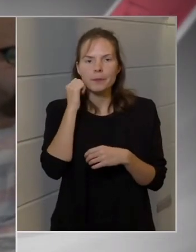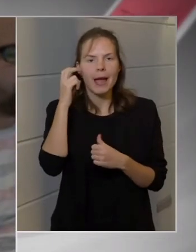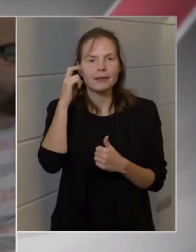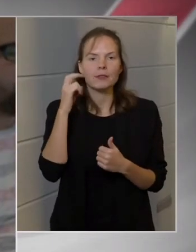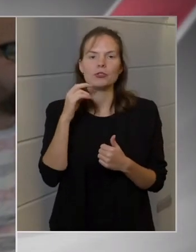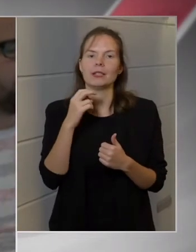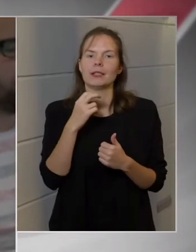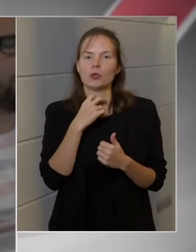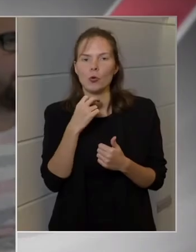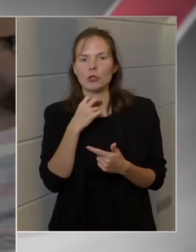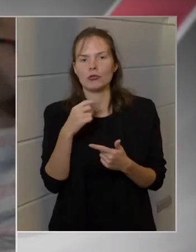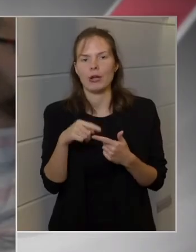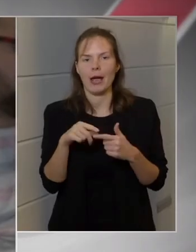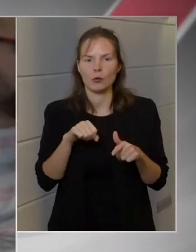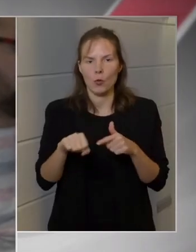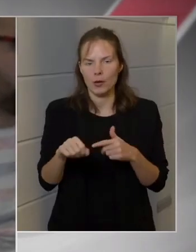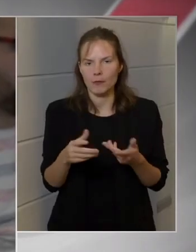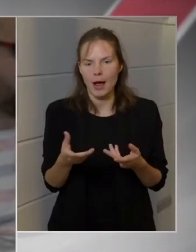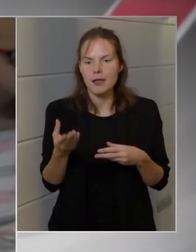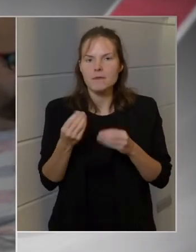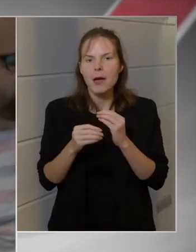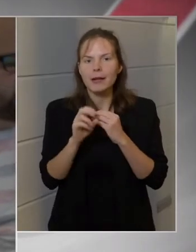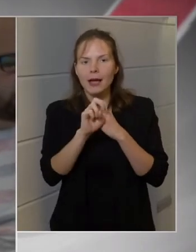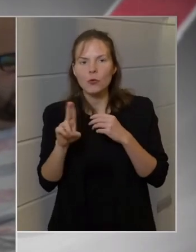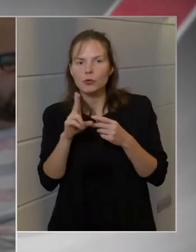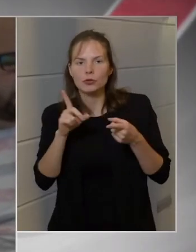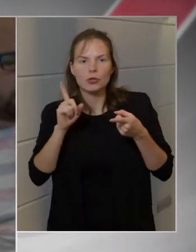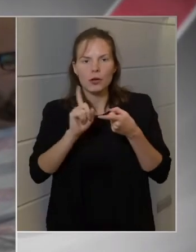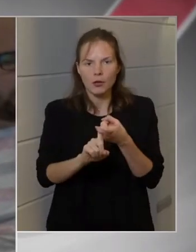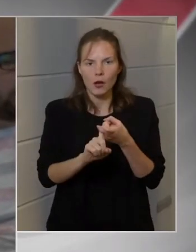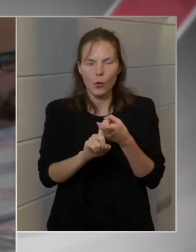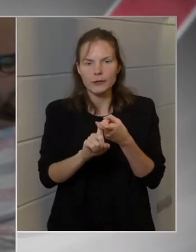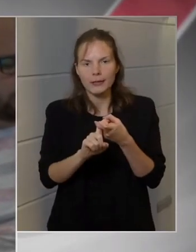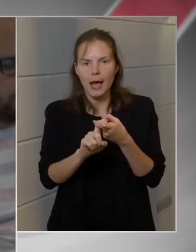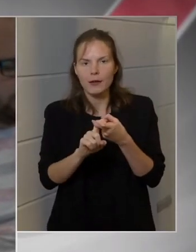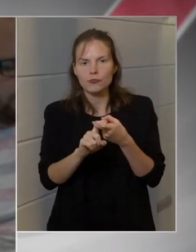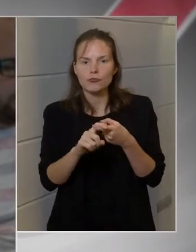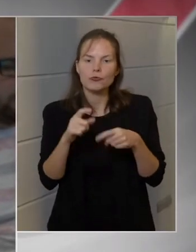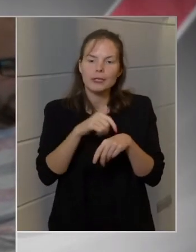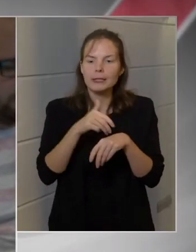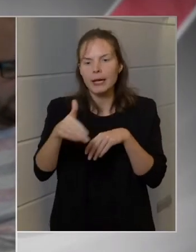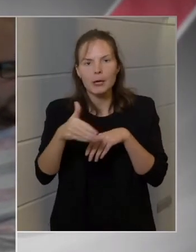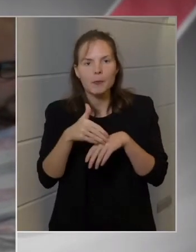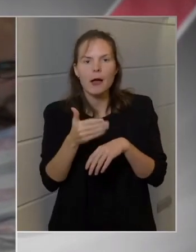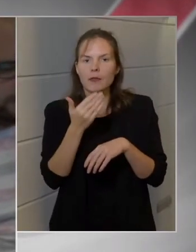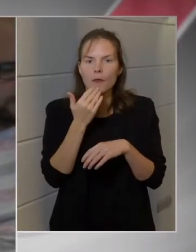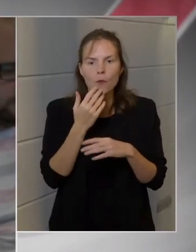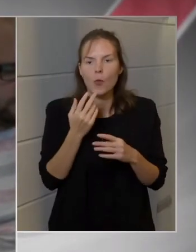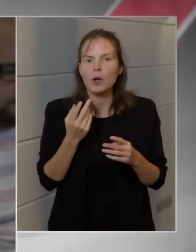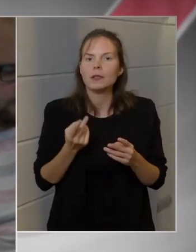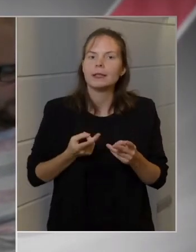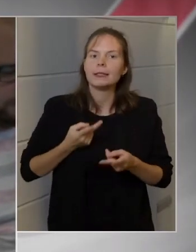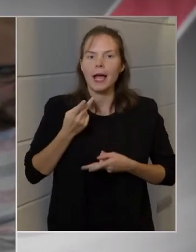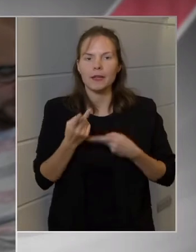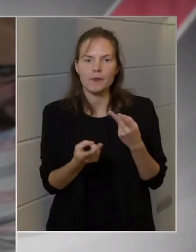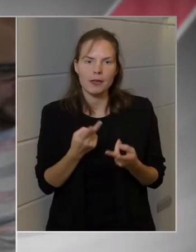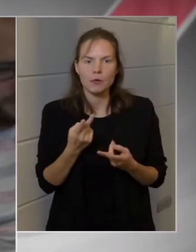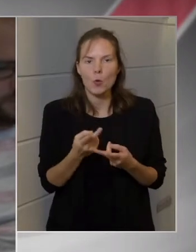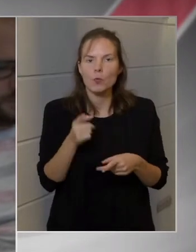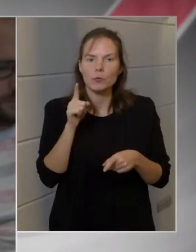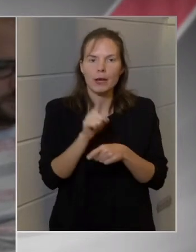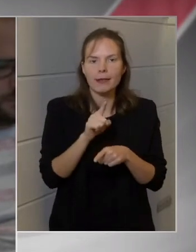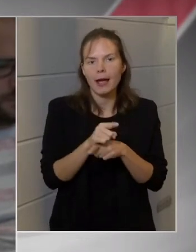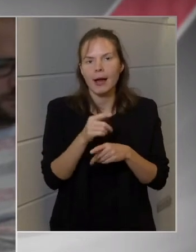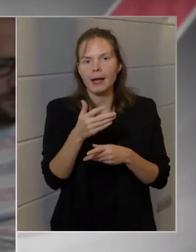gyógysány kormány? Mert hogy az uniós csatlakozások során nem kértek kedvezőbb, vagy nem harcoltak ki kedvezőbb rendelkezéseket